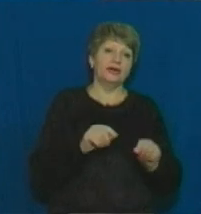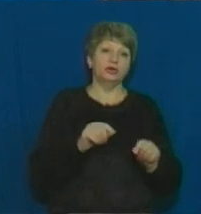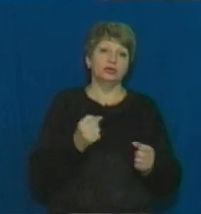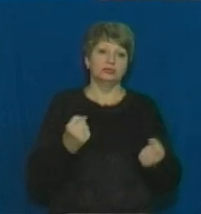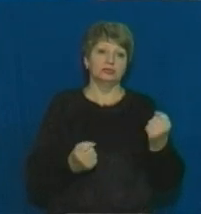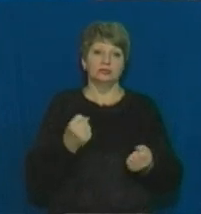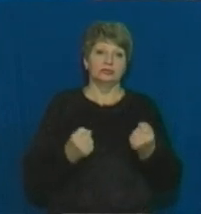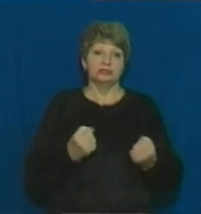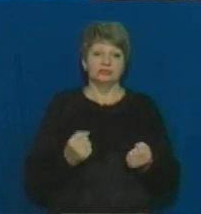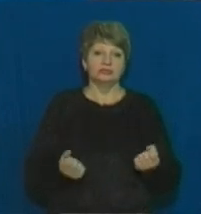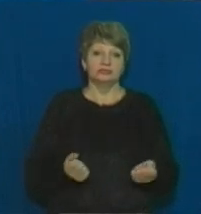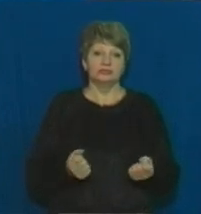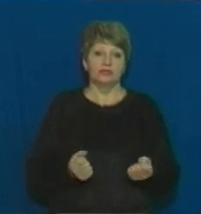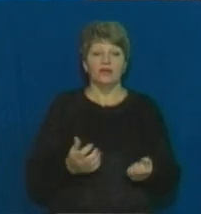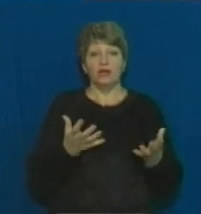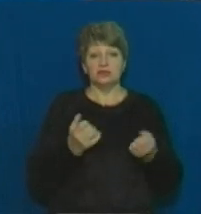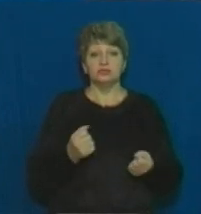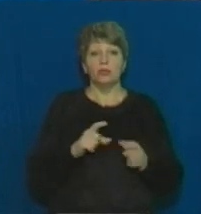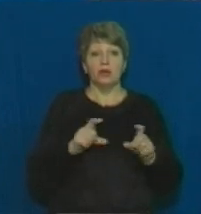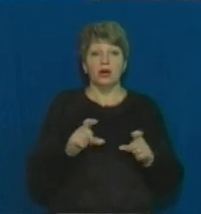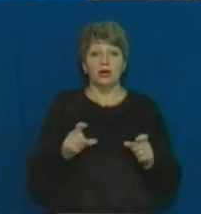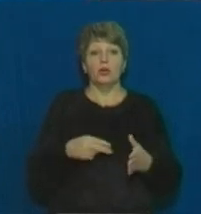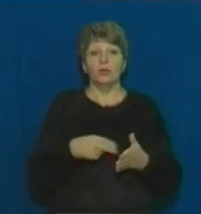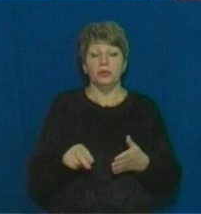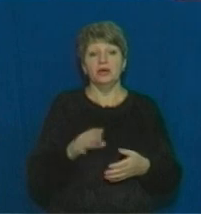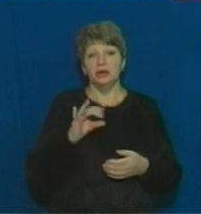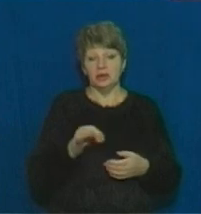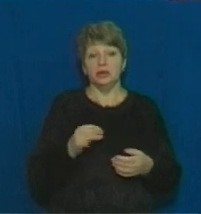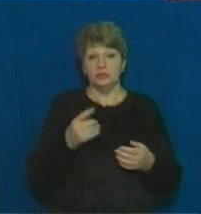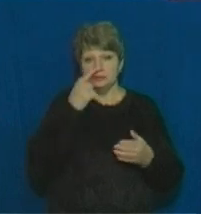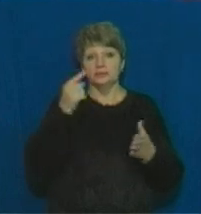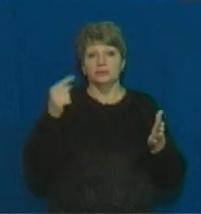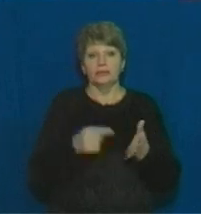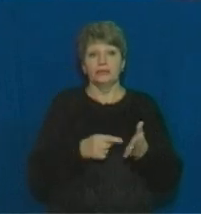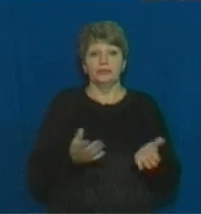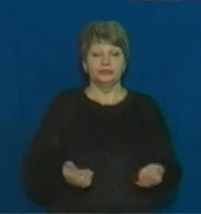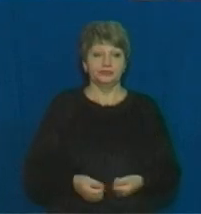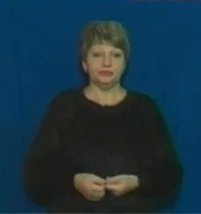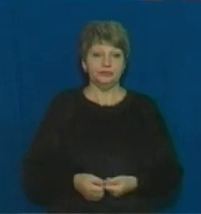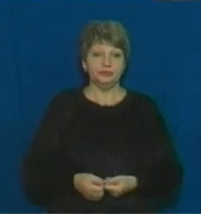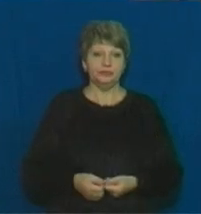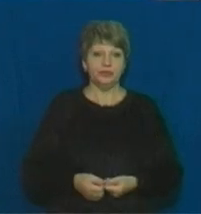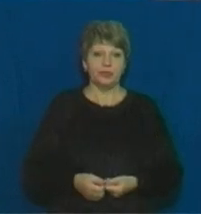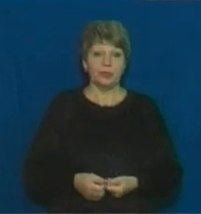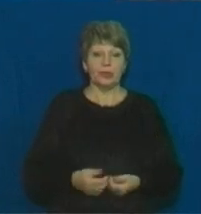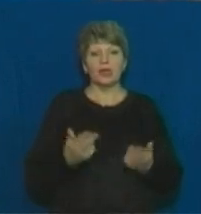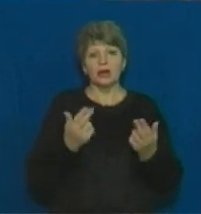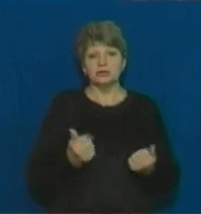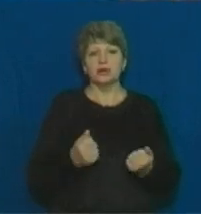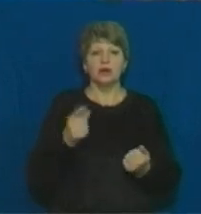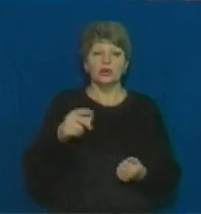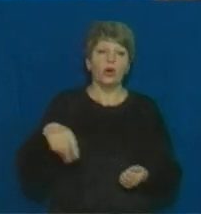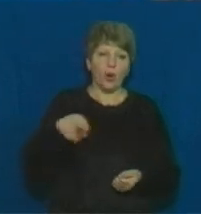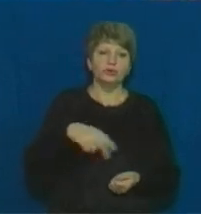візьму ще сігаряти і взяв на свою голову. Він як ходив, хитався чи як? Так, він отако там